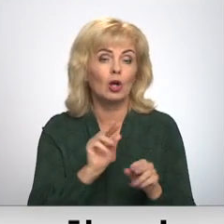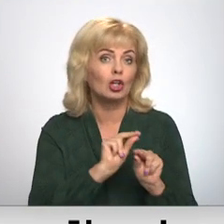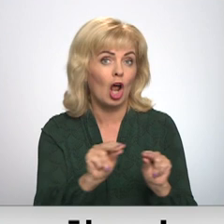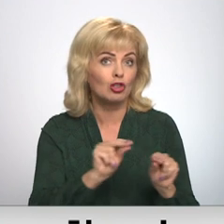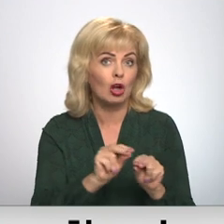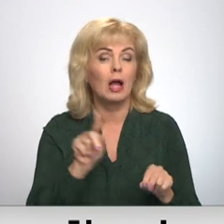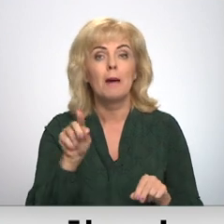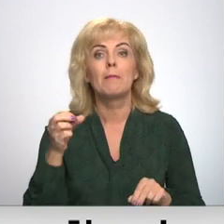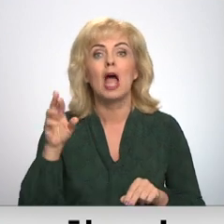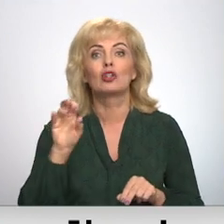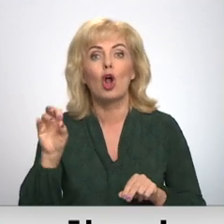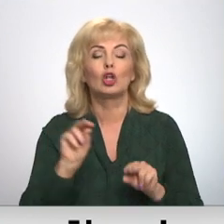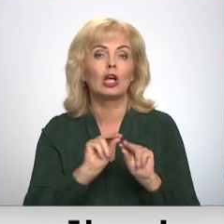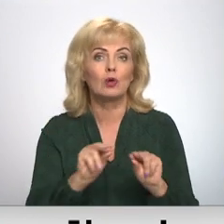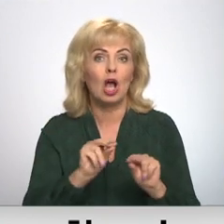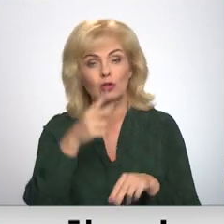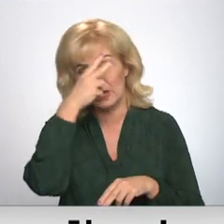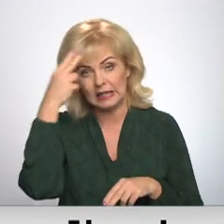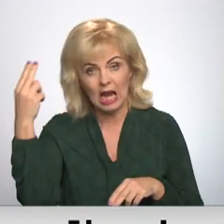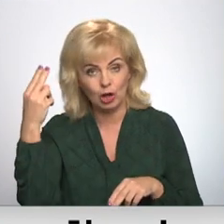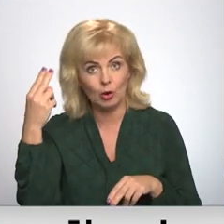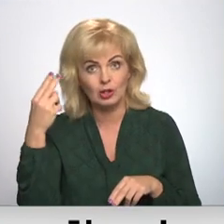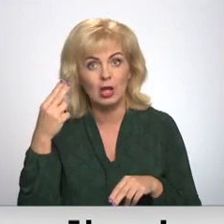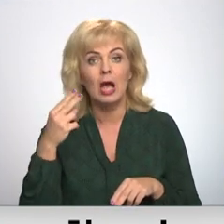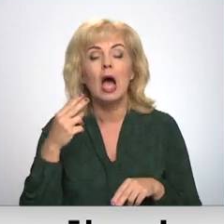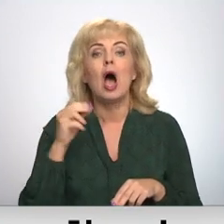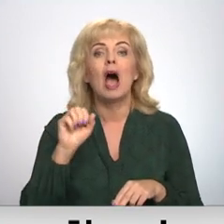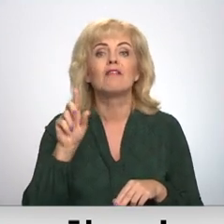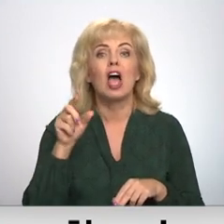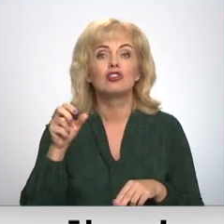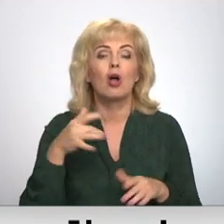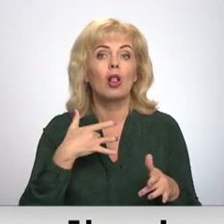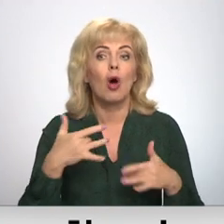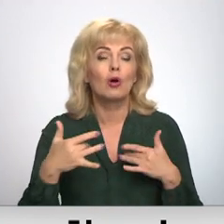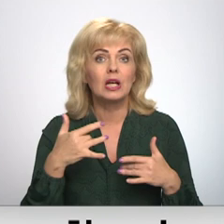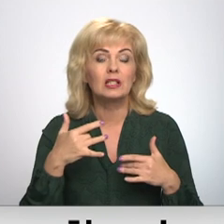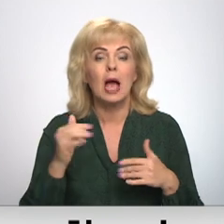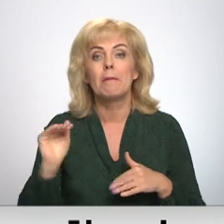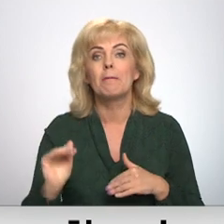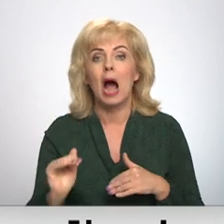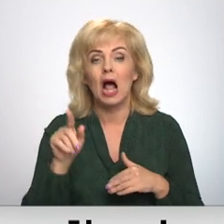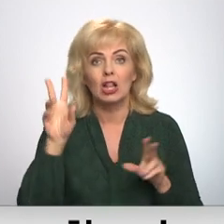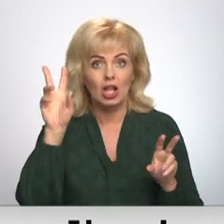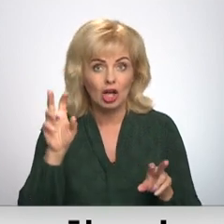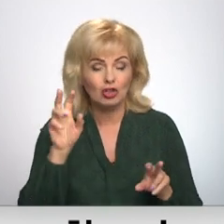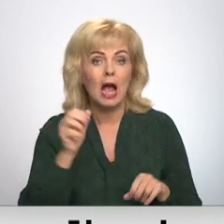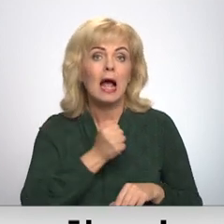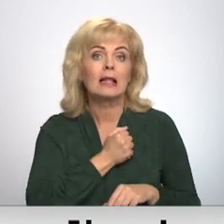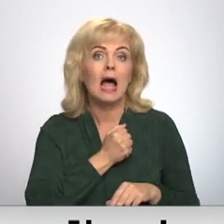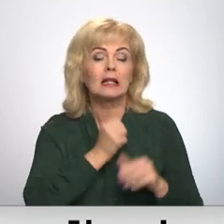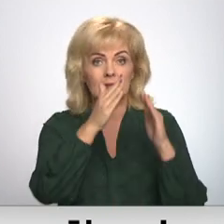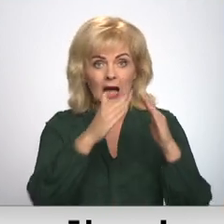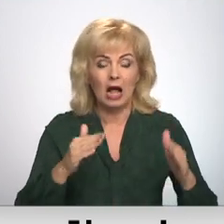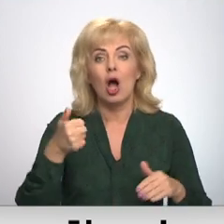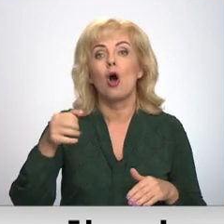Dimitrie Petrenko iestudēto Lietuvas dramaturga Marjus Ivaškeviča lugu mališ. Ar šīs lugas izrādi Latgales vēstniecība